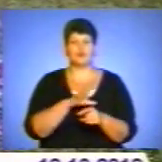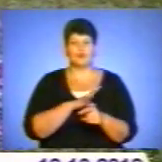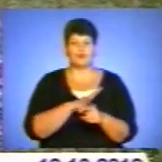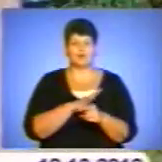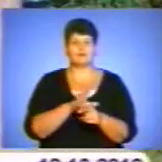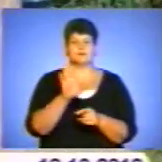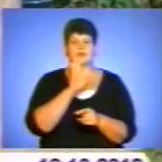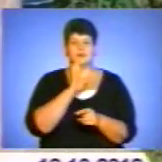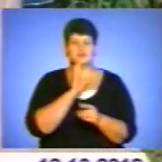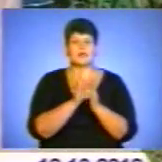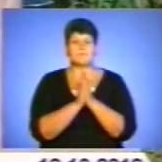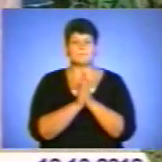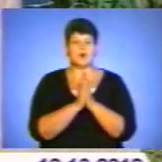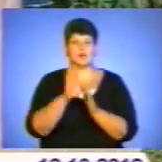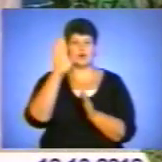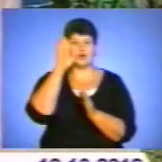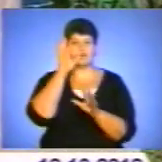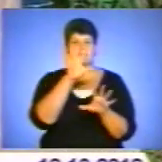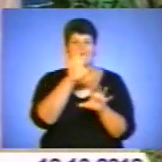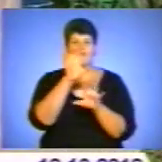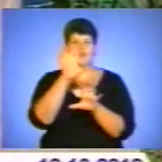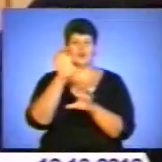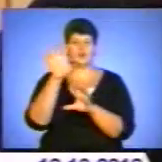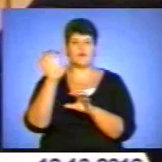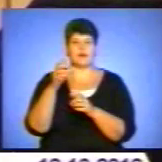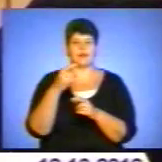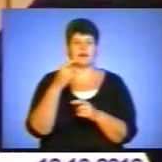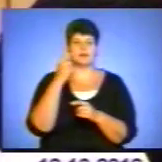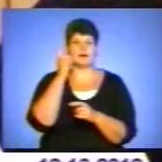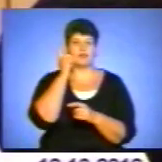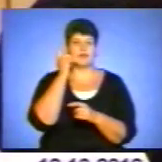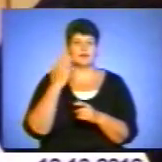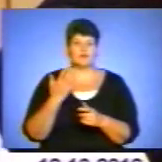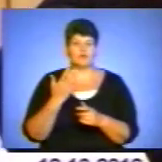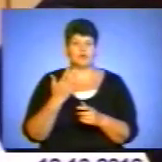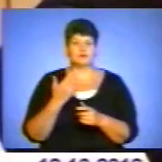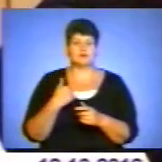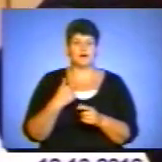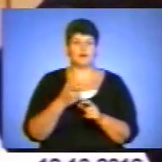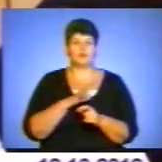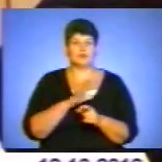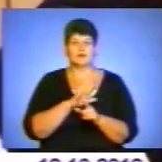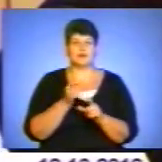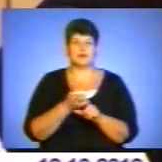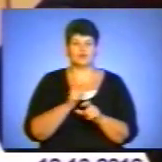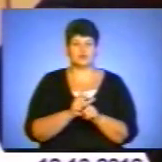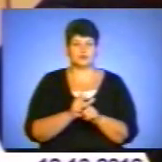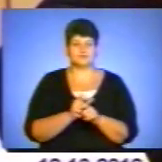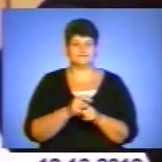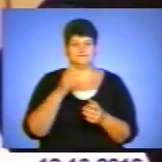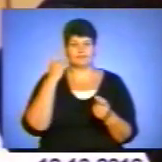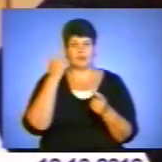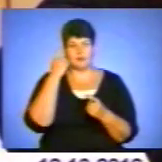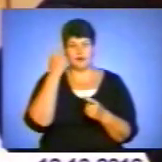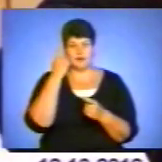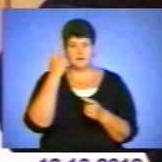зловмисниця на прохання парубків фотографувала на телефон. Я тоді була, можна сказати, в разом останній. По-перше, я це фотографувала для того,